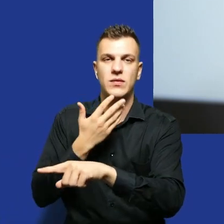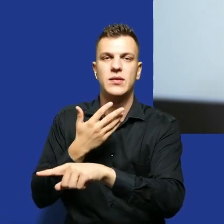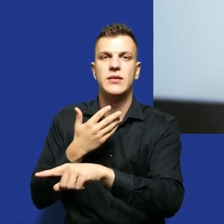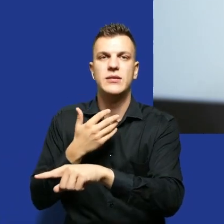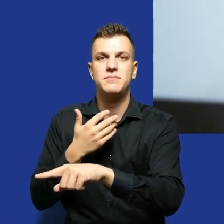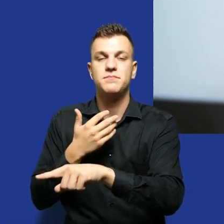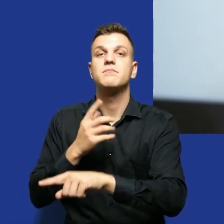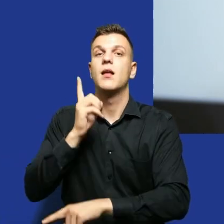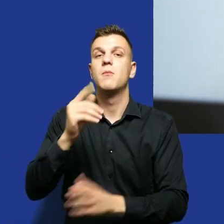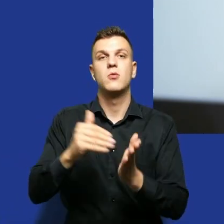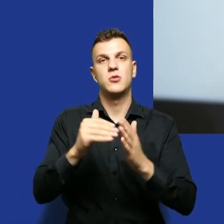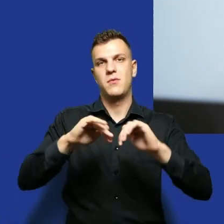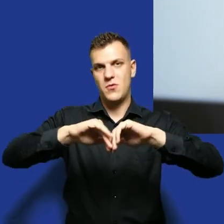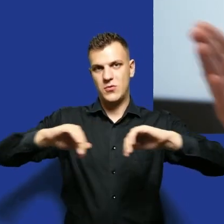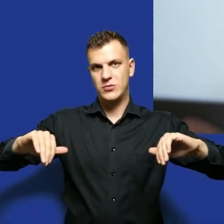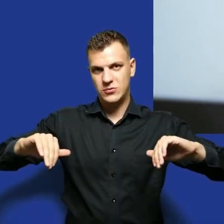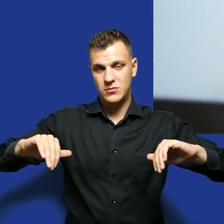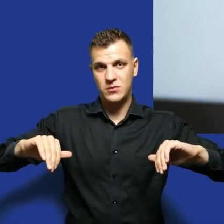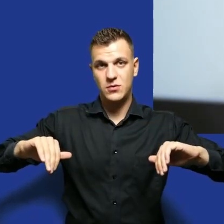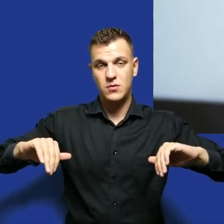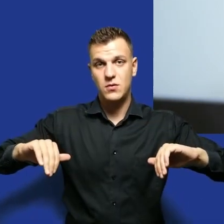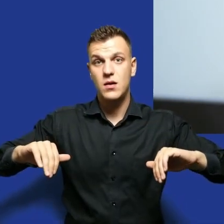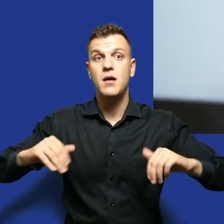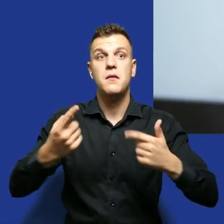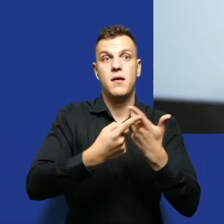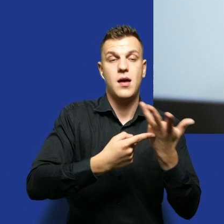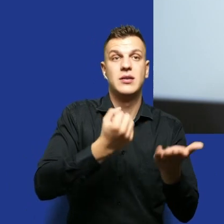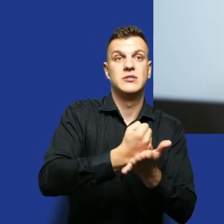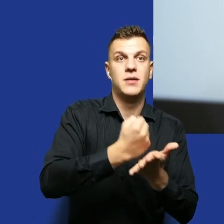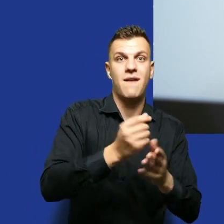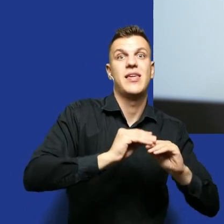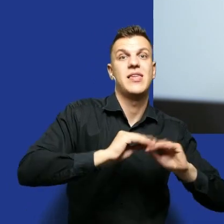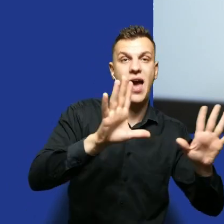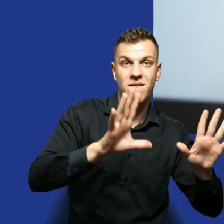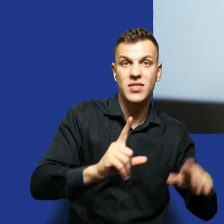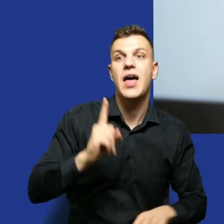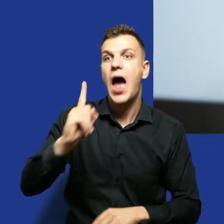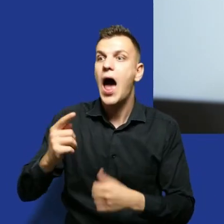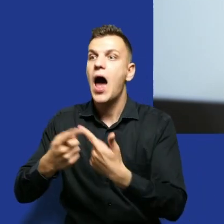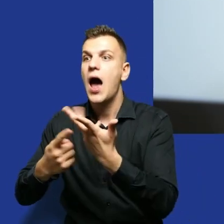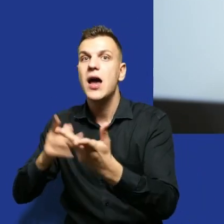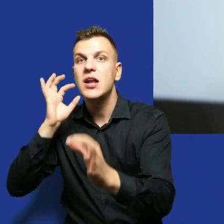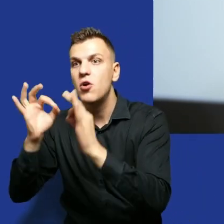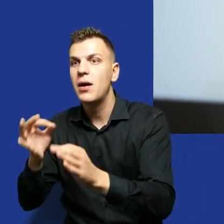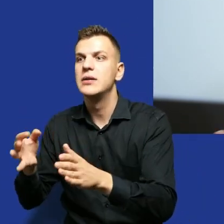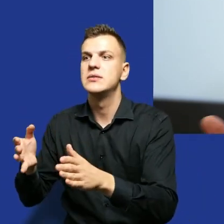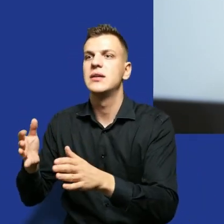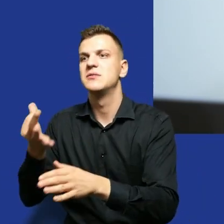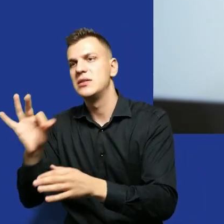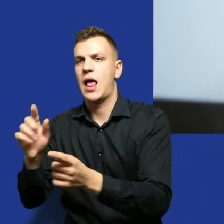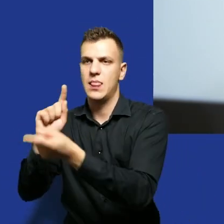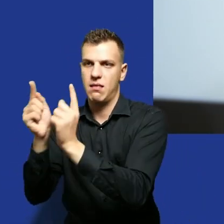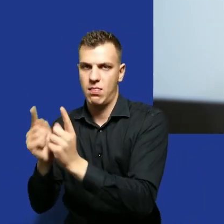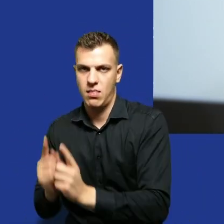oddzielić kwestię tego, że coś jest jawne od manipulowania informacjami. No i tutaj media też